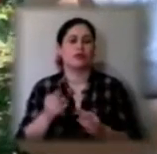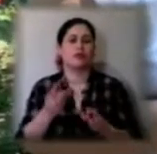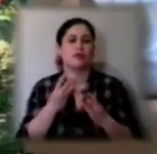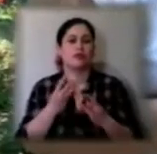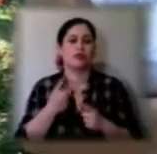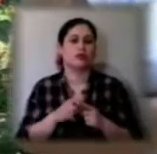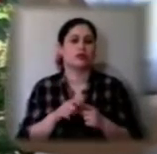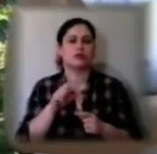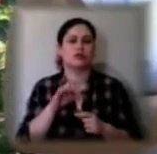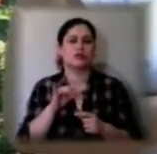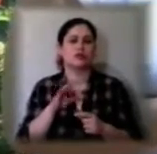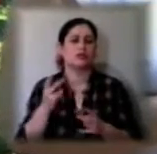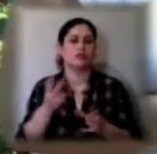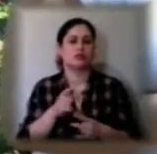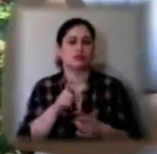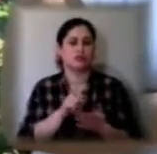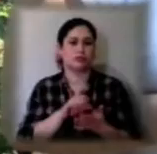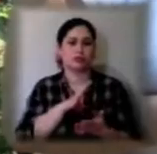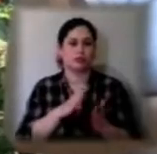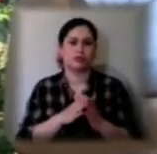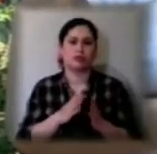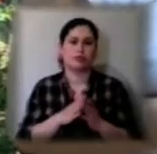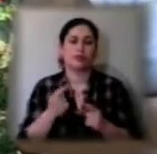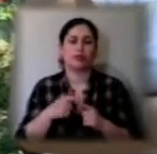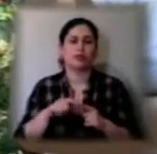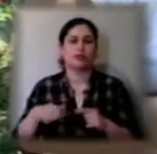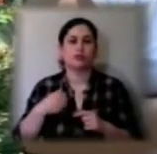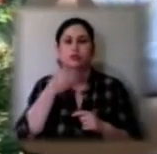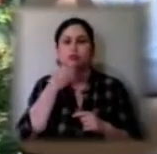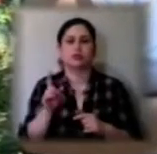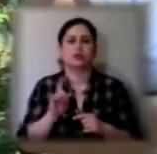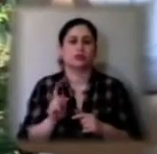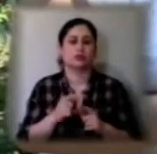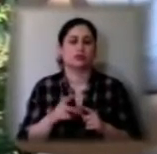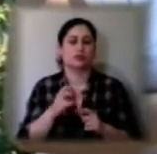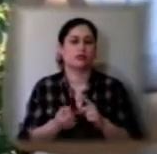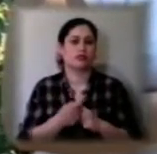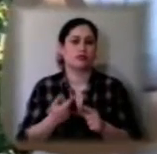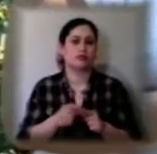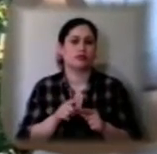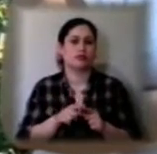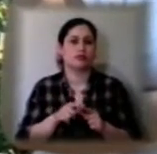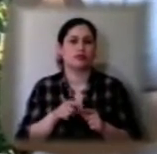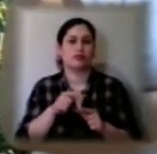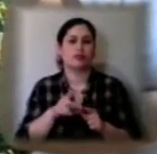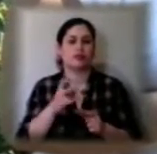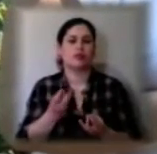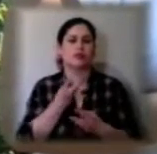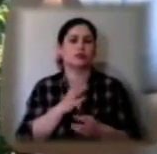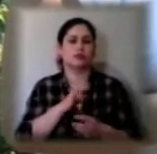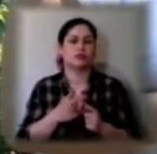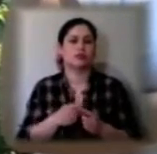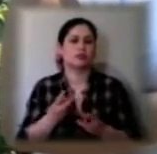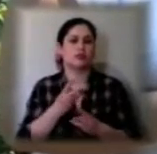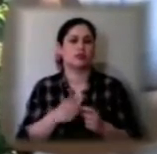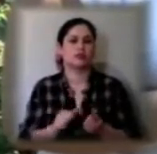гасіння мають бути. Хочеться сказати, щоб не виникло великої пожежі, щоб не спалювалася суха